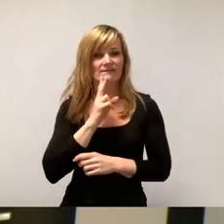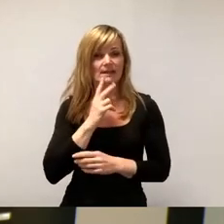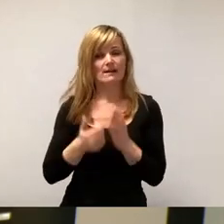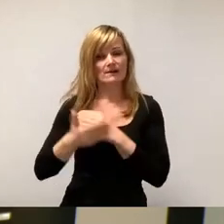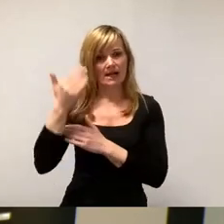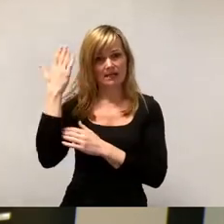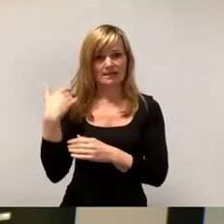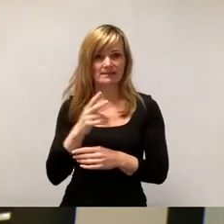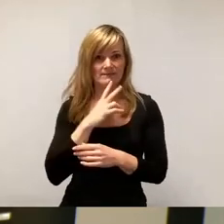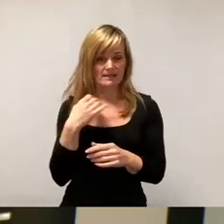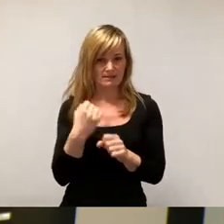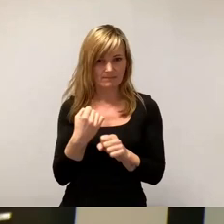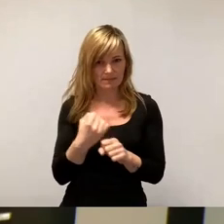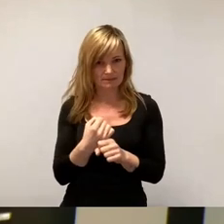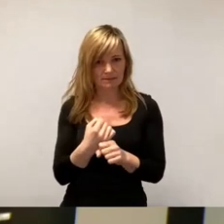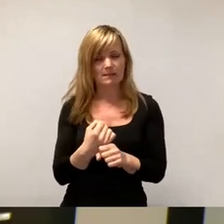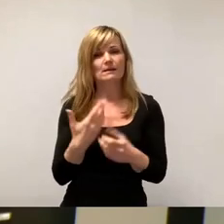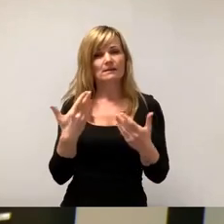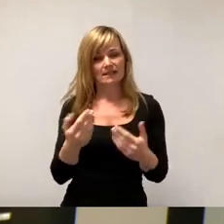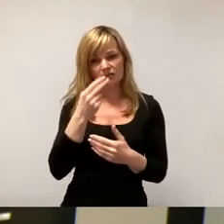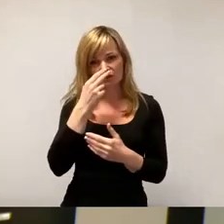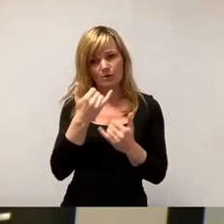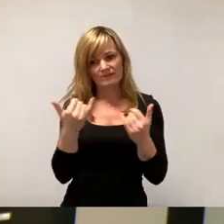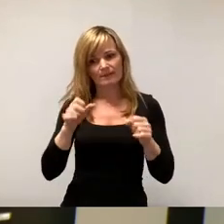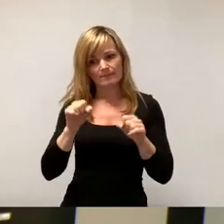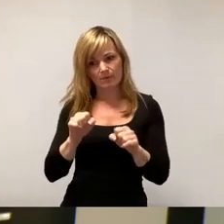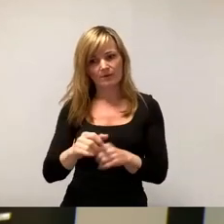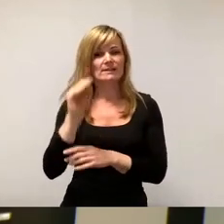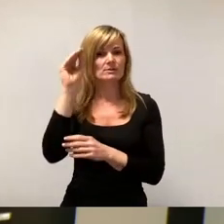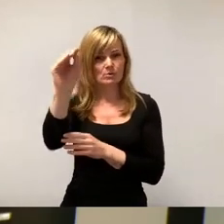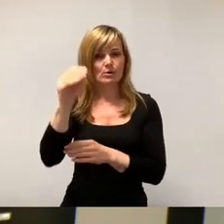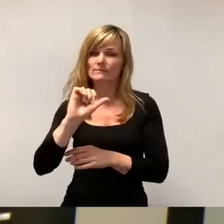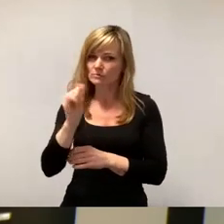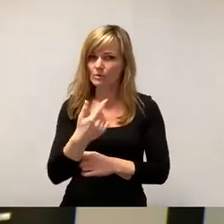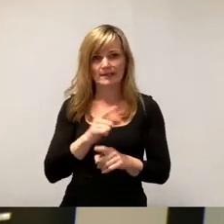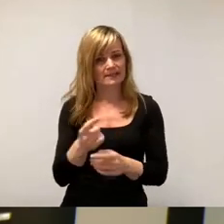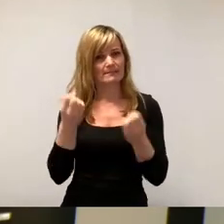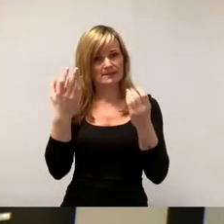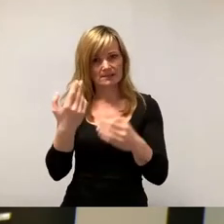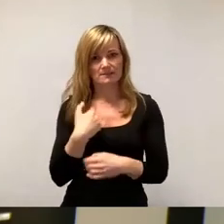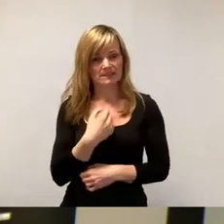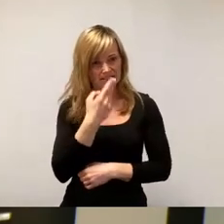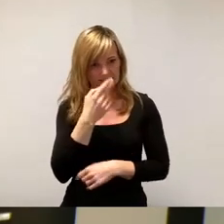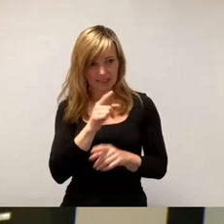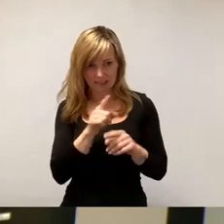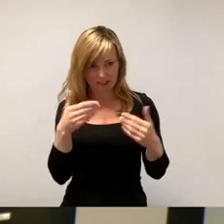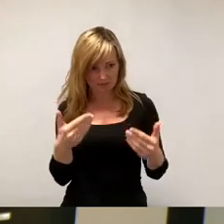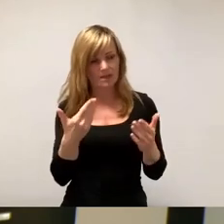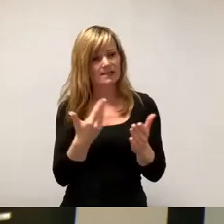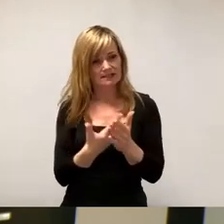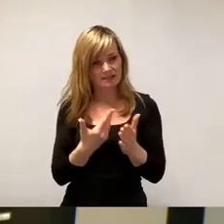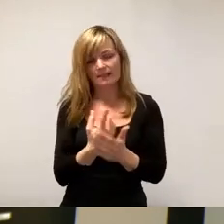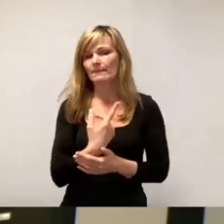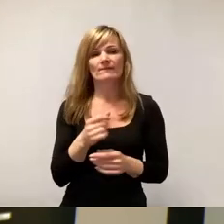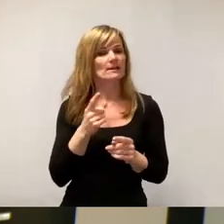dem Konzept, dass das in Zukunft nicht passiert. Und den habe ich hier nicht erkannt und deswegen werden wir der Sache nicht zustimmen. Irgendwie muss man ja mal